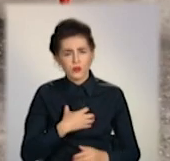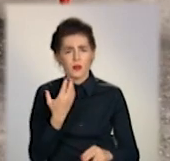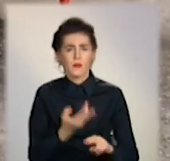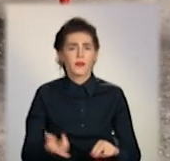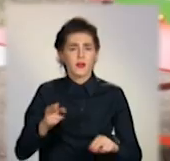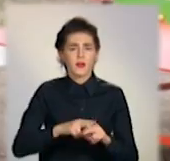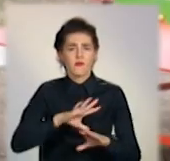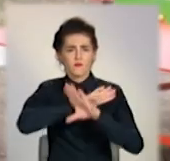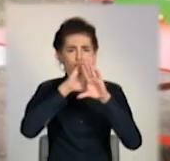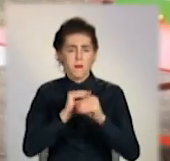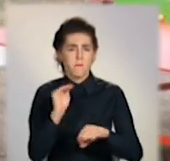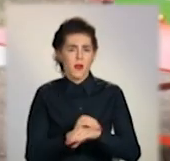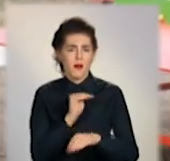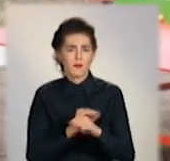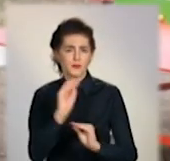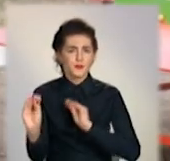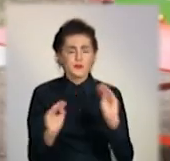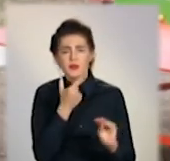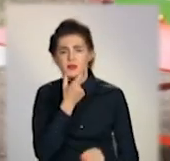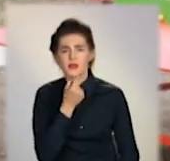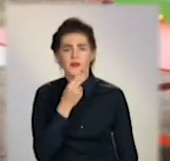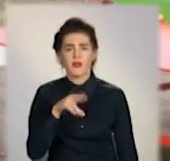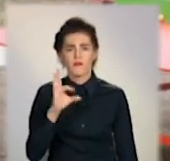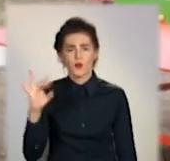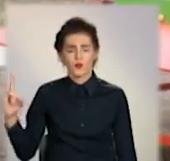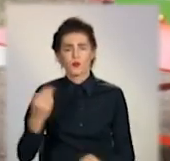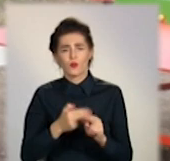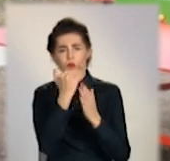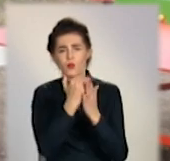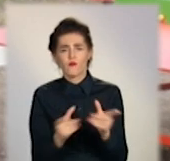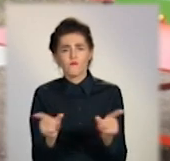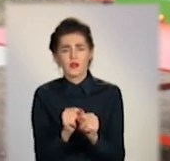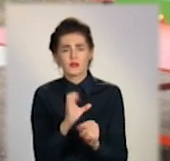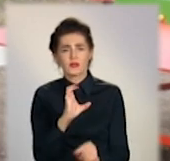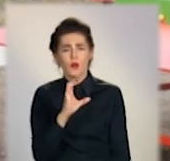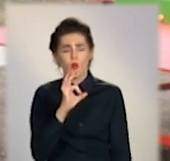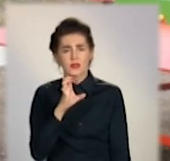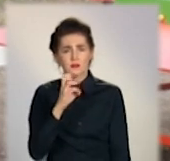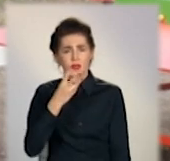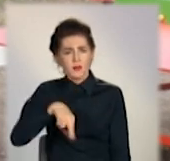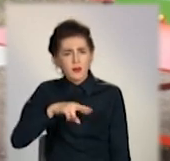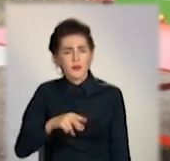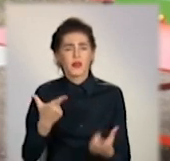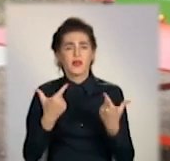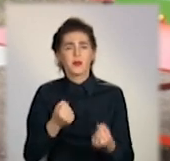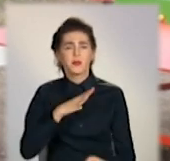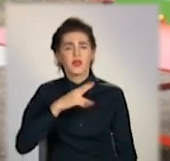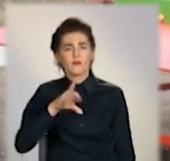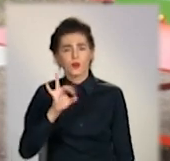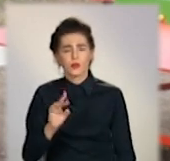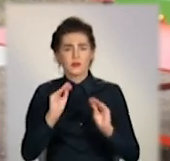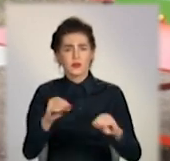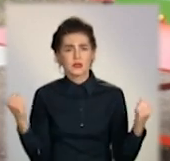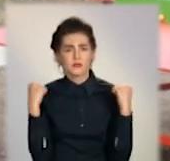облагоражують двор. Проєкти ці були з ОСМД, де во дворах ставились спортивні